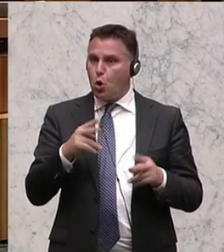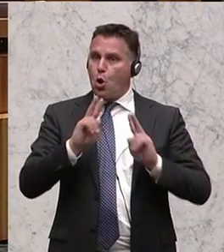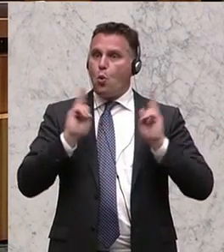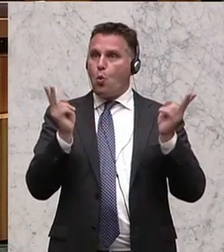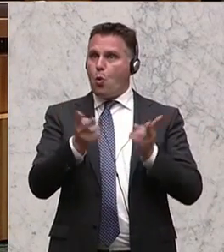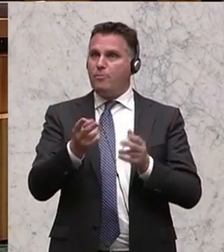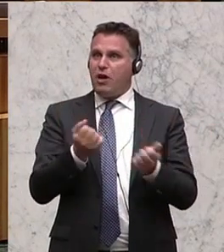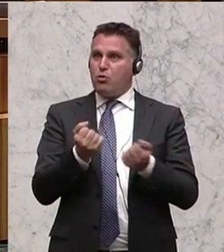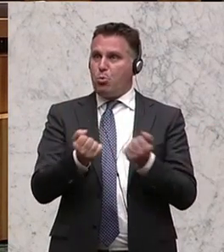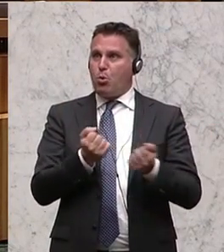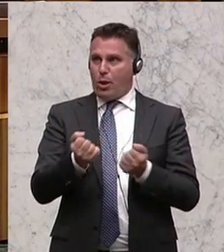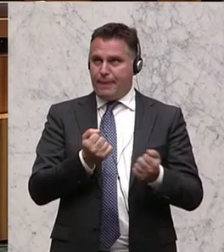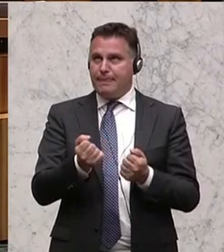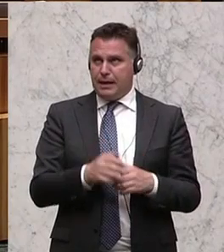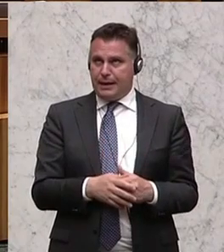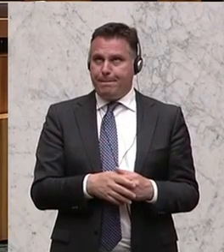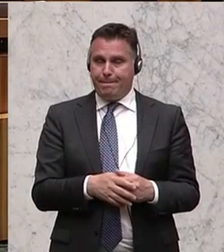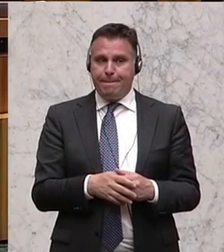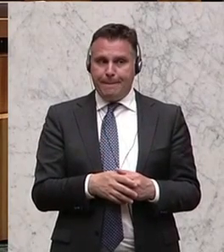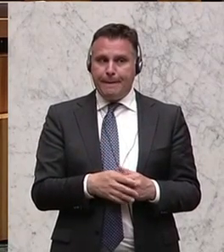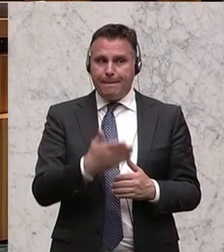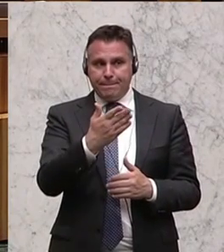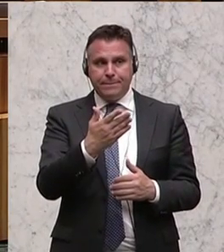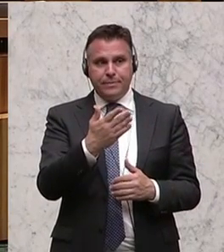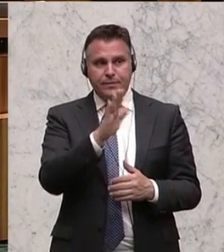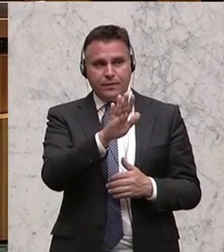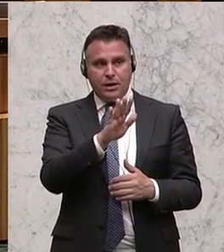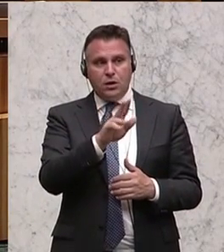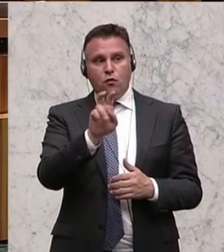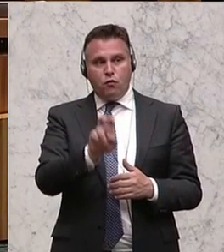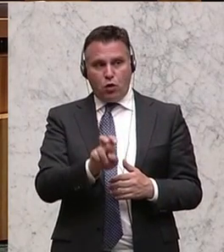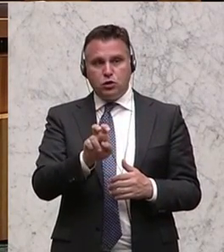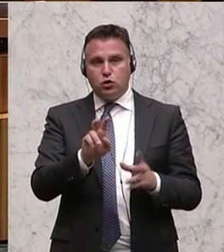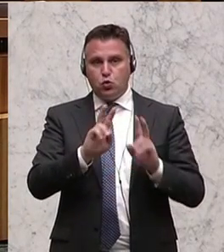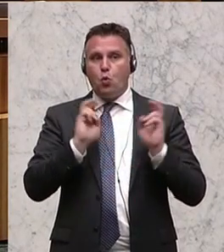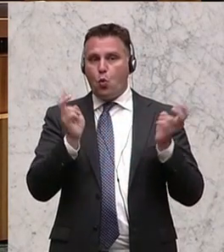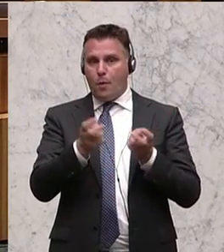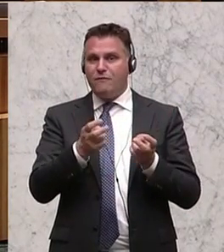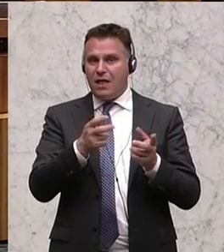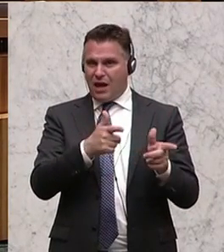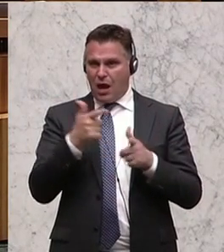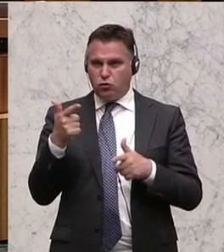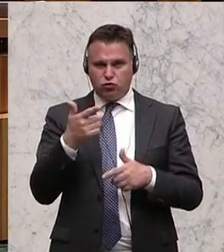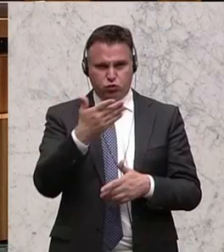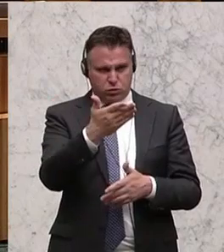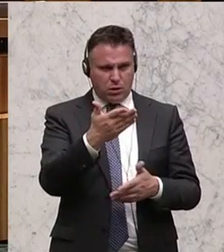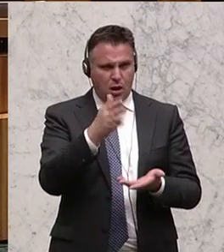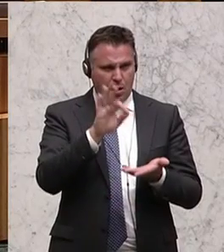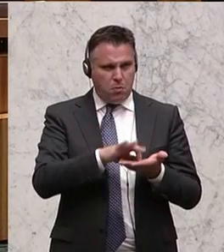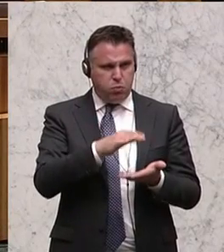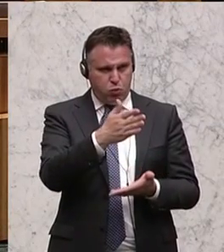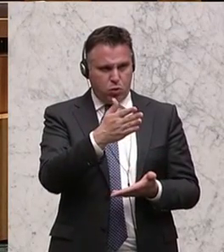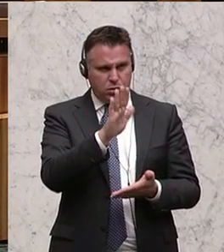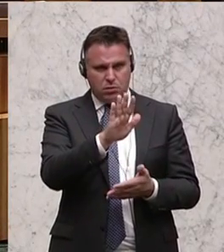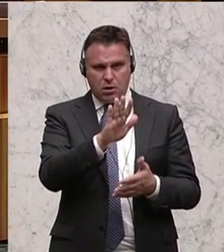schon einigermaßen bezeichnend, muss ich sagen, wenn die Vorsitzende des Umweltausschusses bei diesem Punkt aus